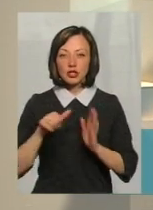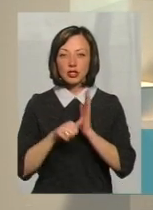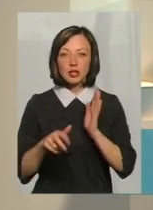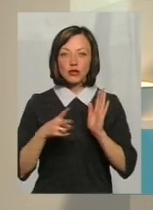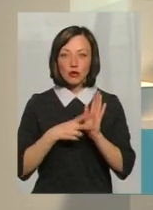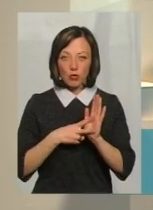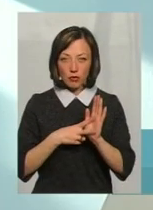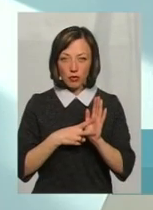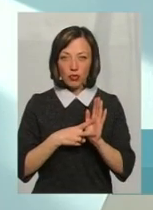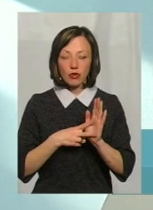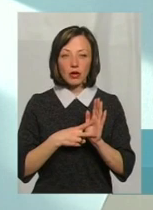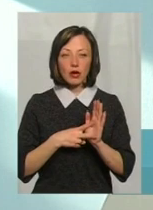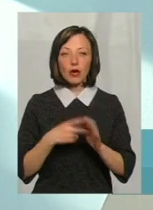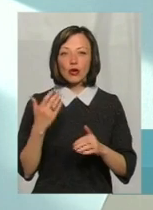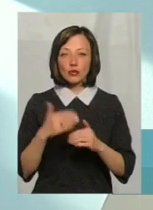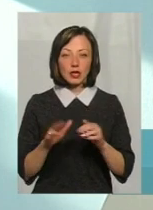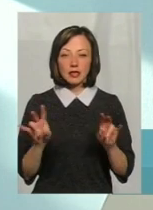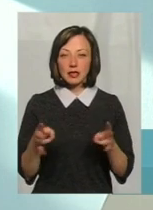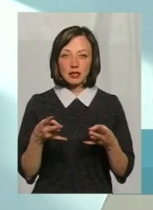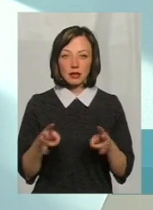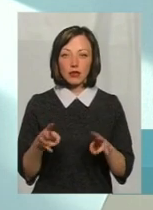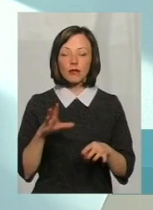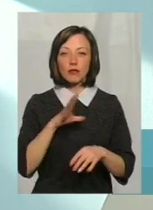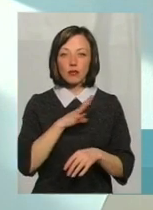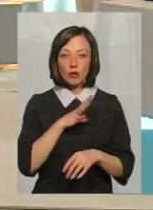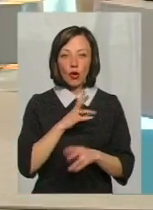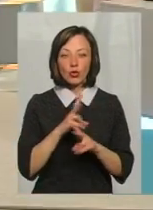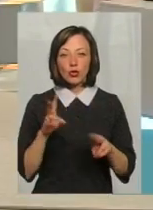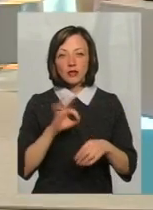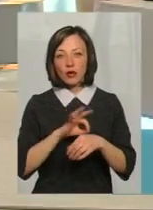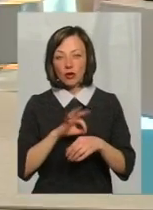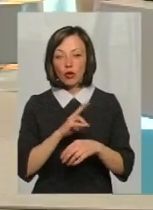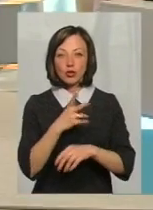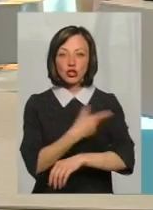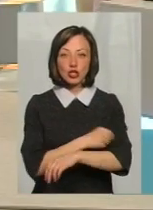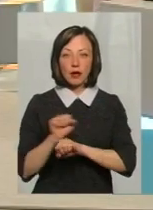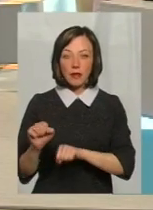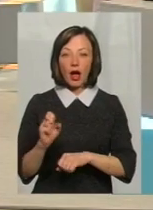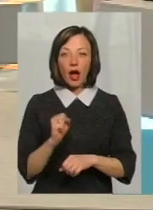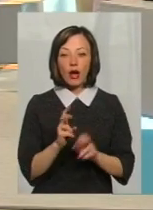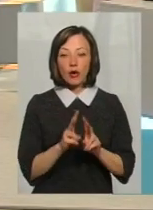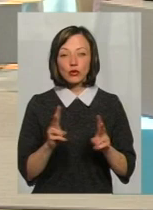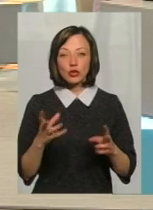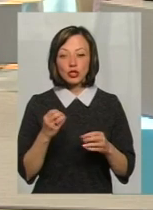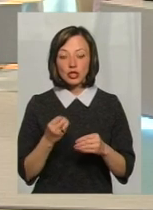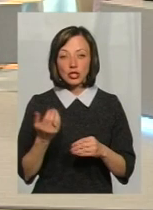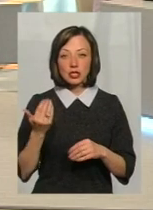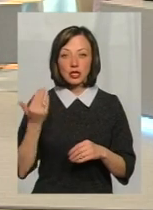-го, відколи почали робити вакцинацію, їм вже не треба вакцинуватися. Хтось був перехворів, хтось був щеплений. А ті, які ще,